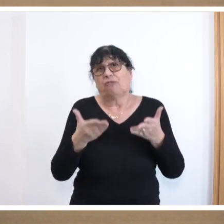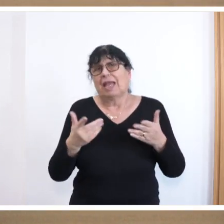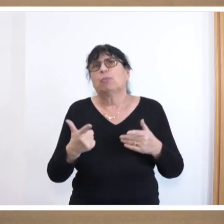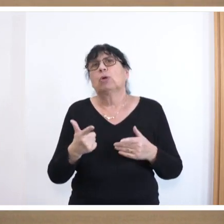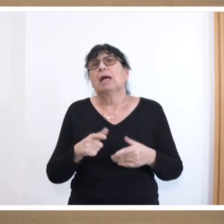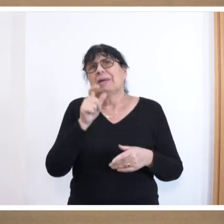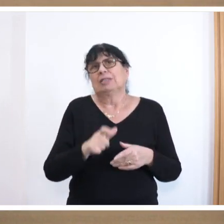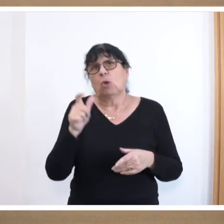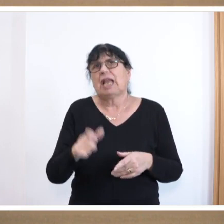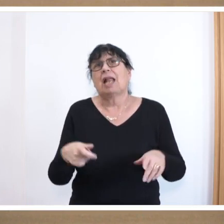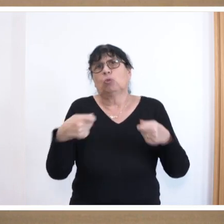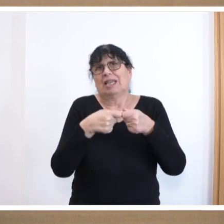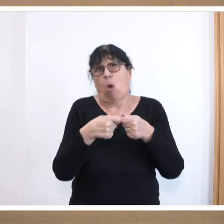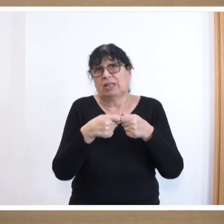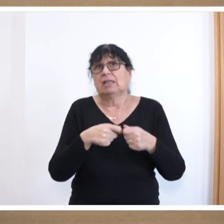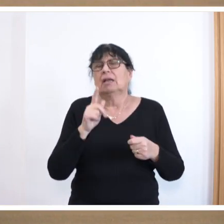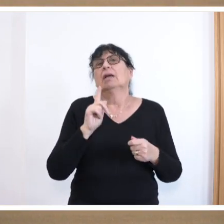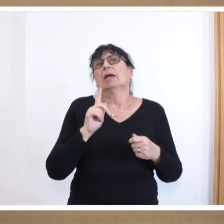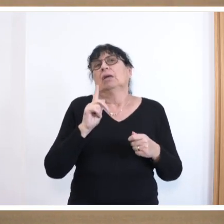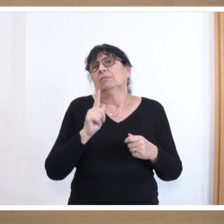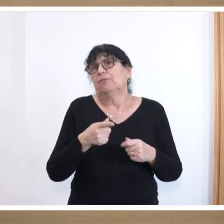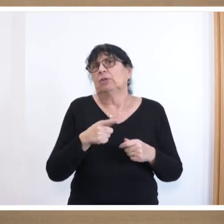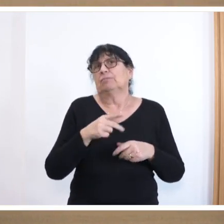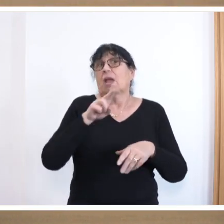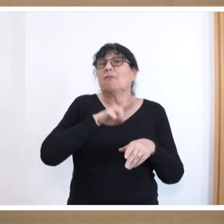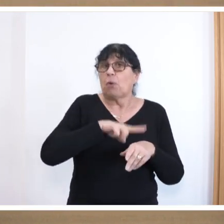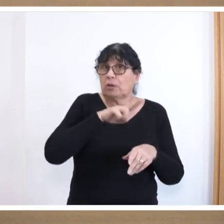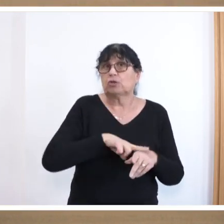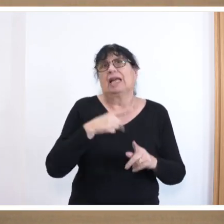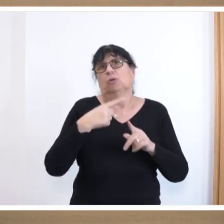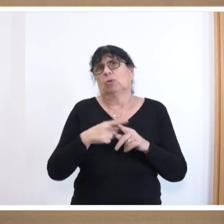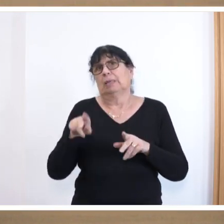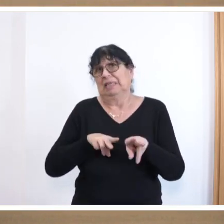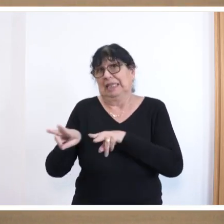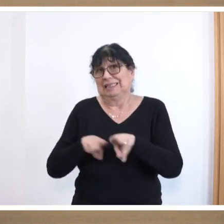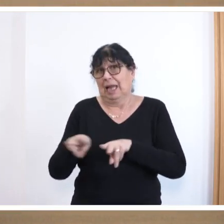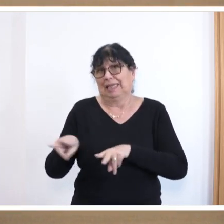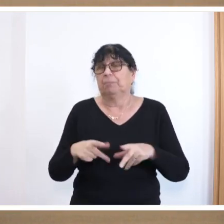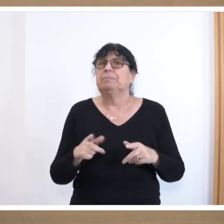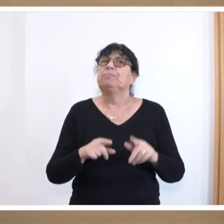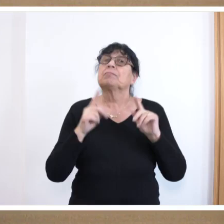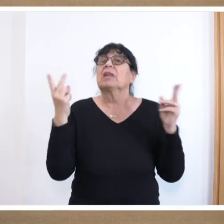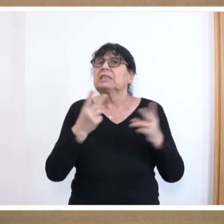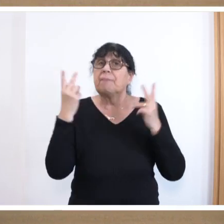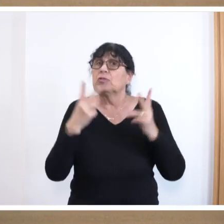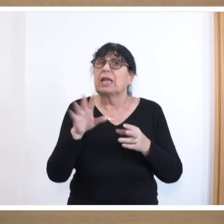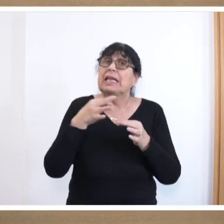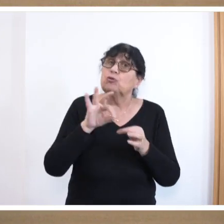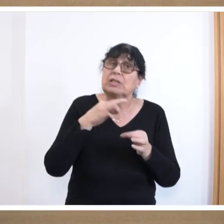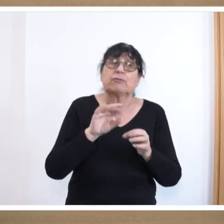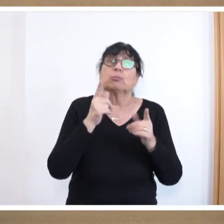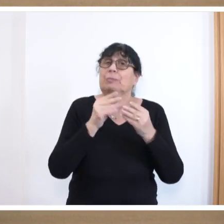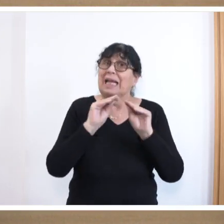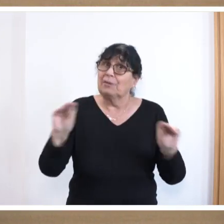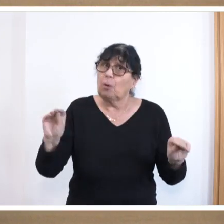Kuratoriumsvorsitzenden. Natürlich muss das Bildungsministerium umfänglich über die Vorgänge der Stiftung informiert werden, sodass ein beratender Sitz weiterhin